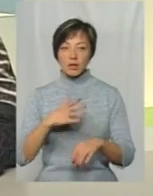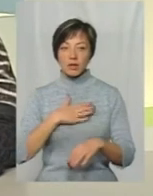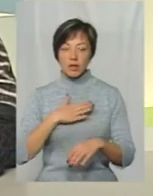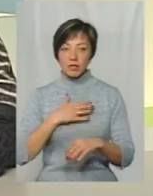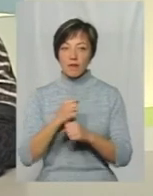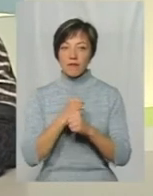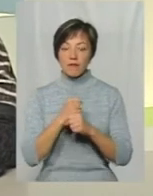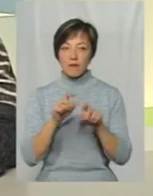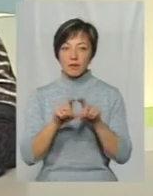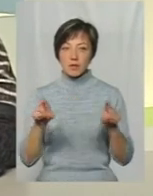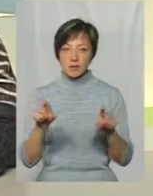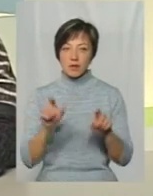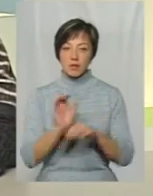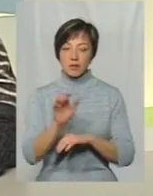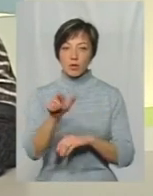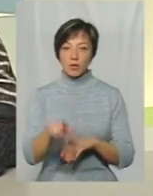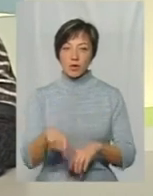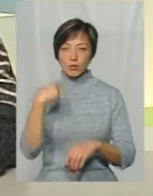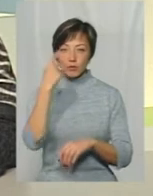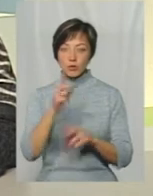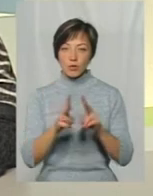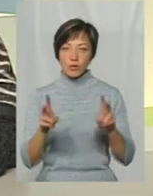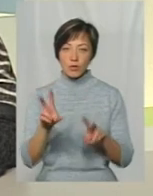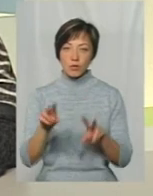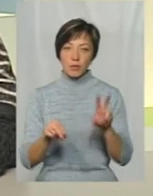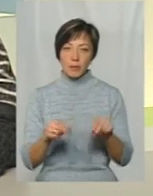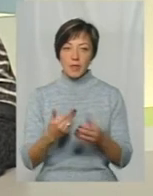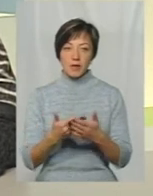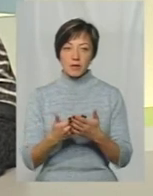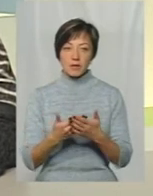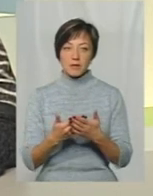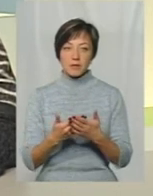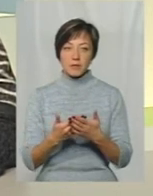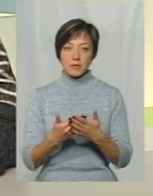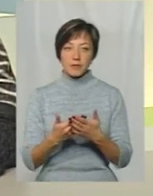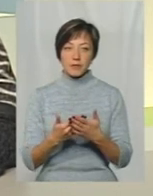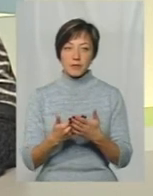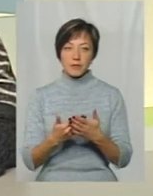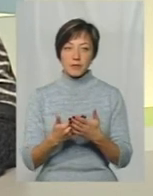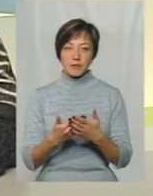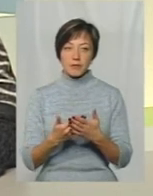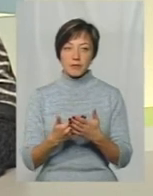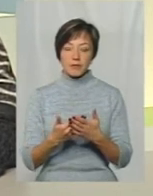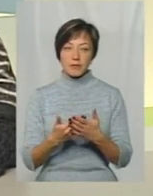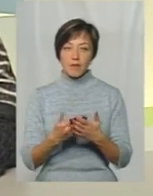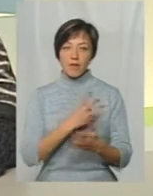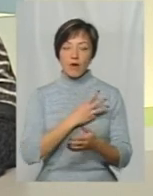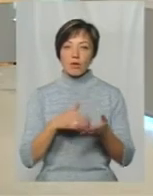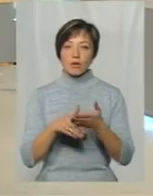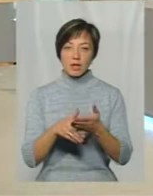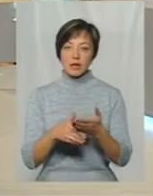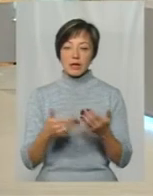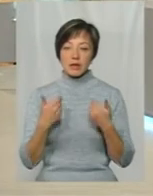фармацевтів Ми підсилали людей, приходили особисто, кого-то може з менш відомих в колі Хмельницького волонтерів І нам,